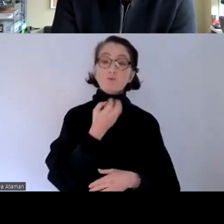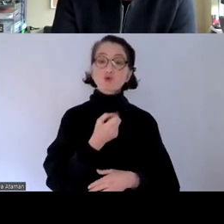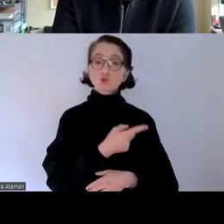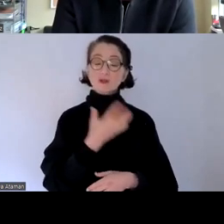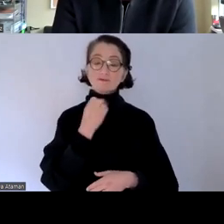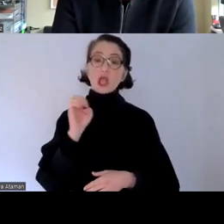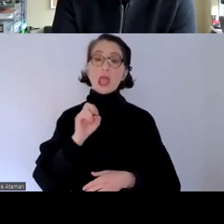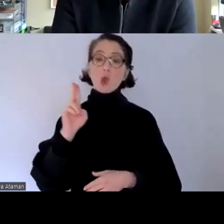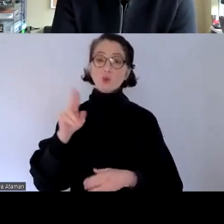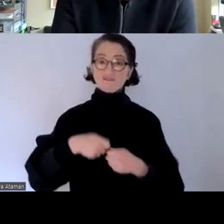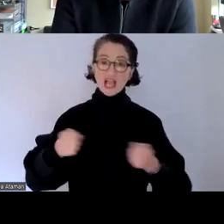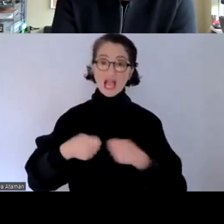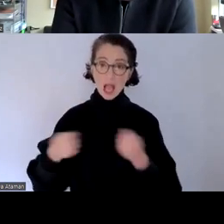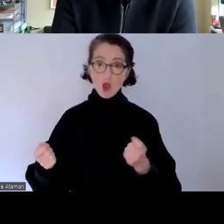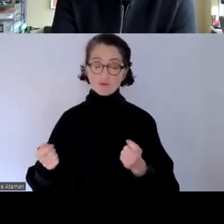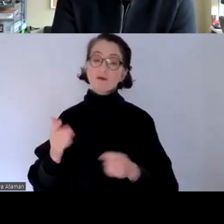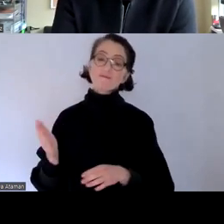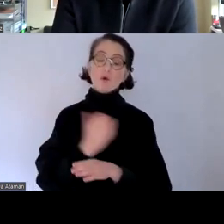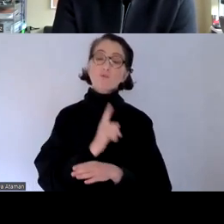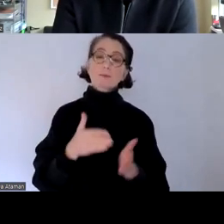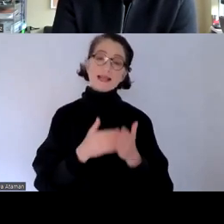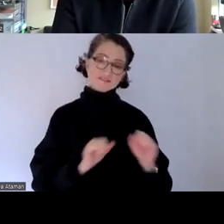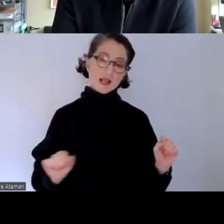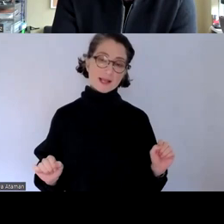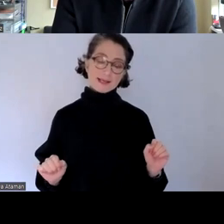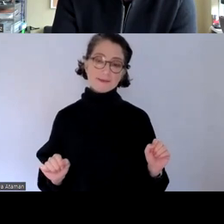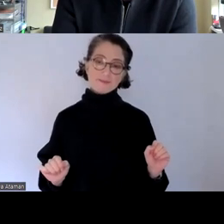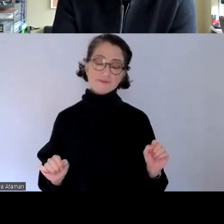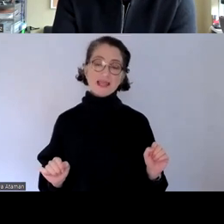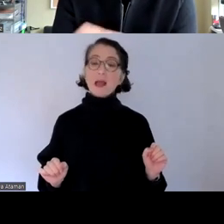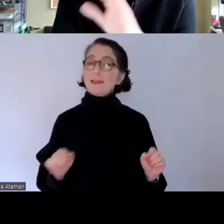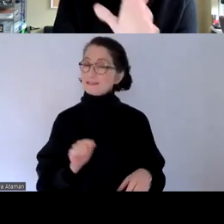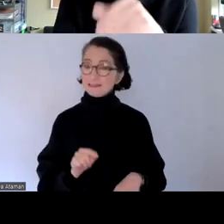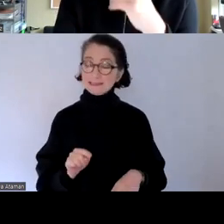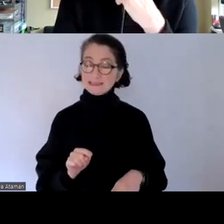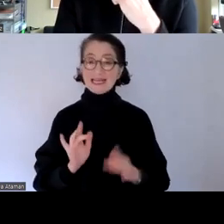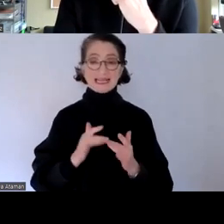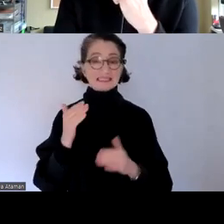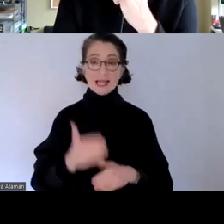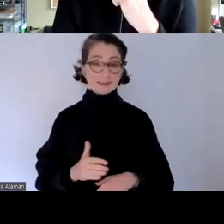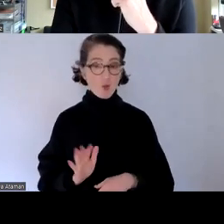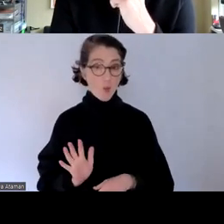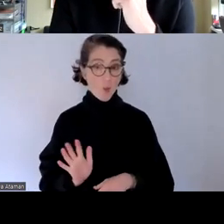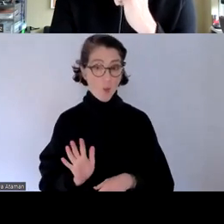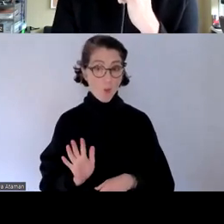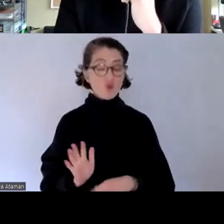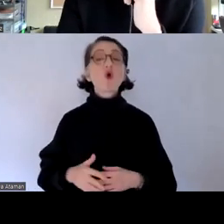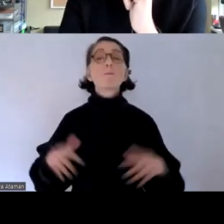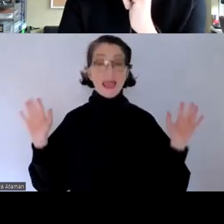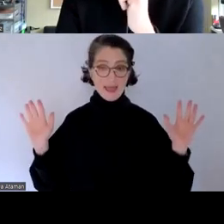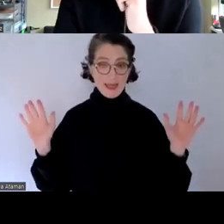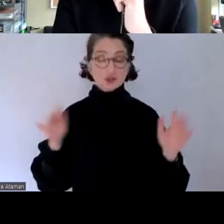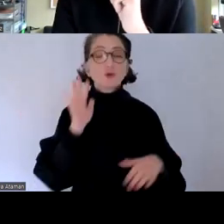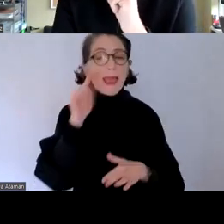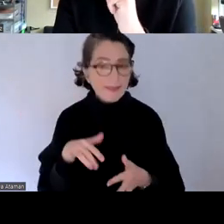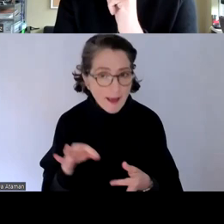das ist vielleicht auch ganz interessant weil es eben hier nicht mehr nur noch um webseiten geht sondern ich komme da auch später nochmal drauf zu sondern wir wirklich jetzt auf